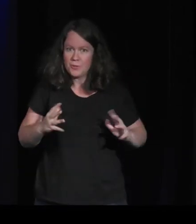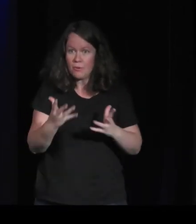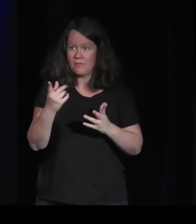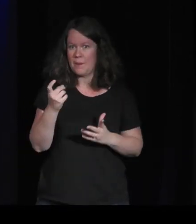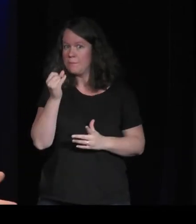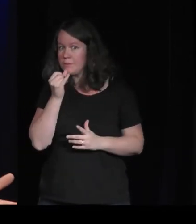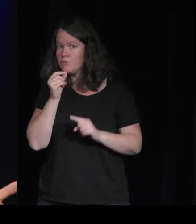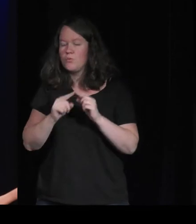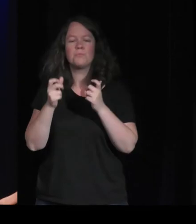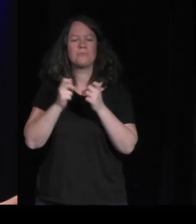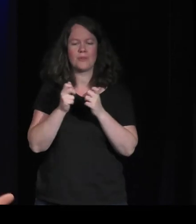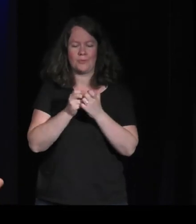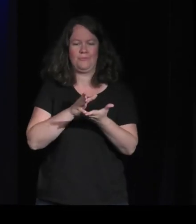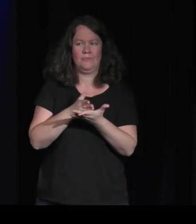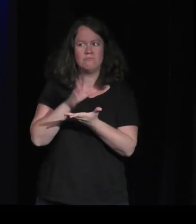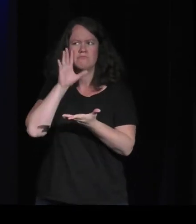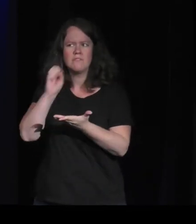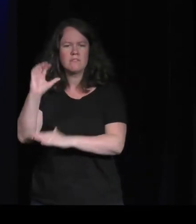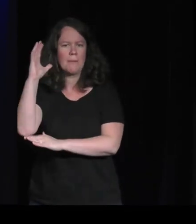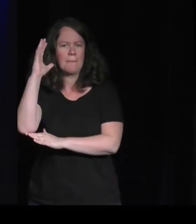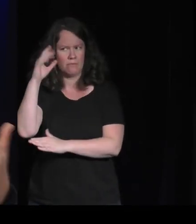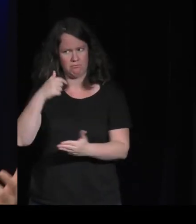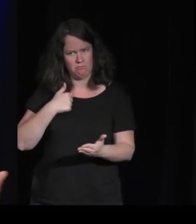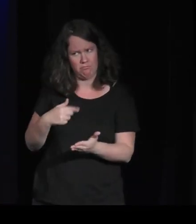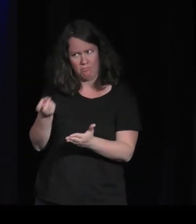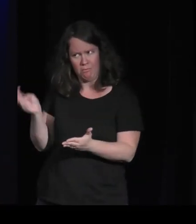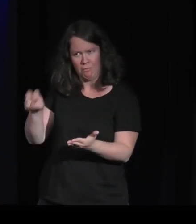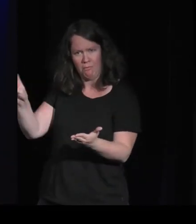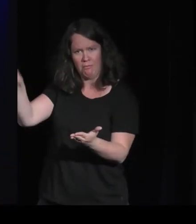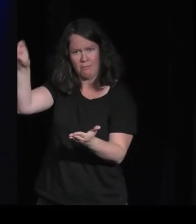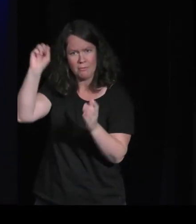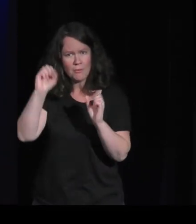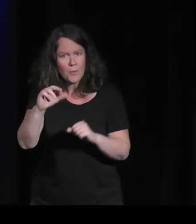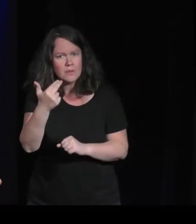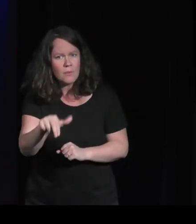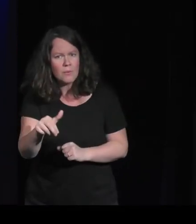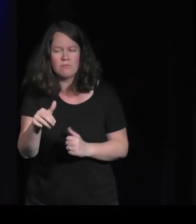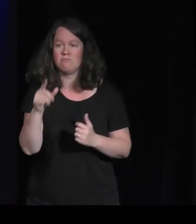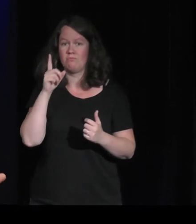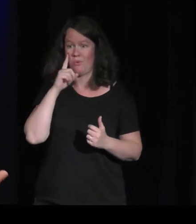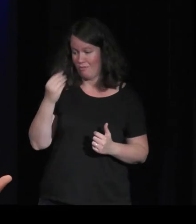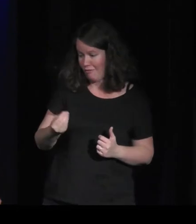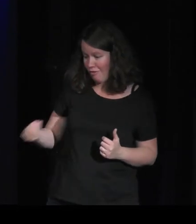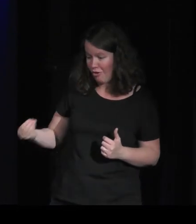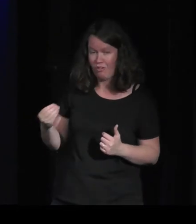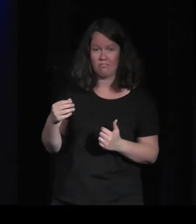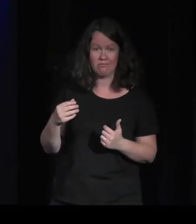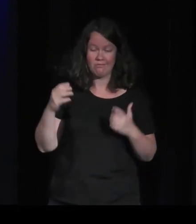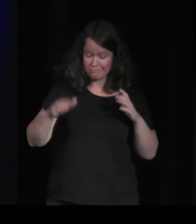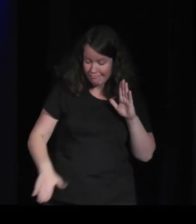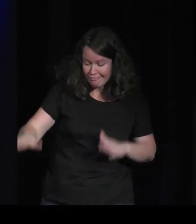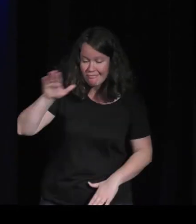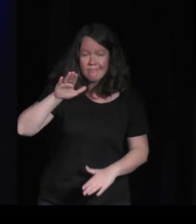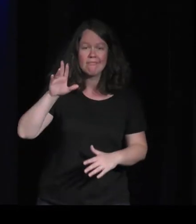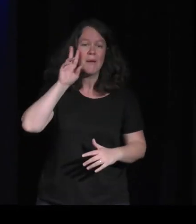? Est-ce que je peux grimper dedans ? Quand on est une enfant ou un enfant et qu'on a été habitué à grandir dans la nature, oui, on a envie de grimper dans des